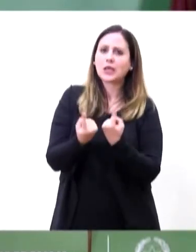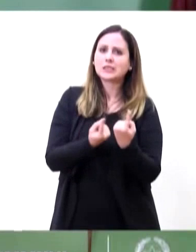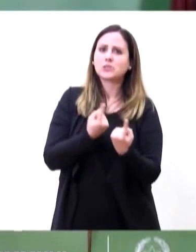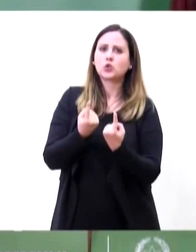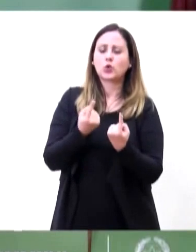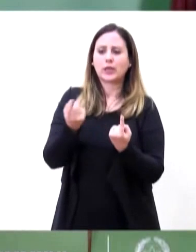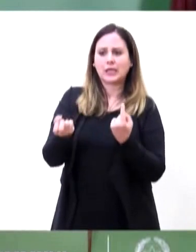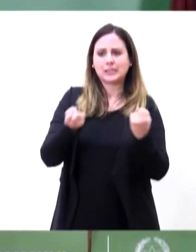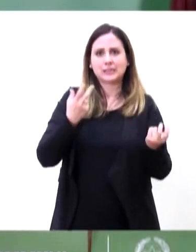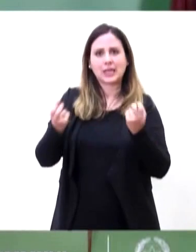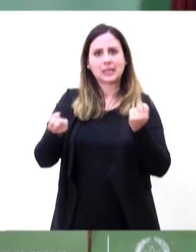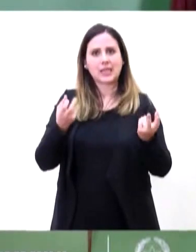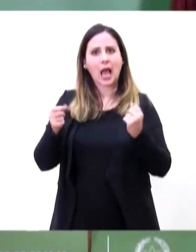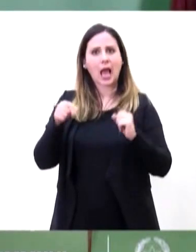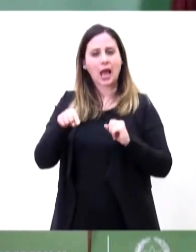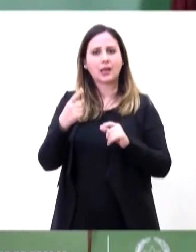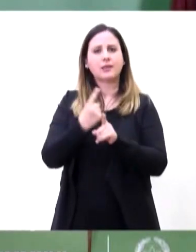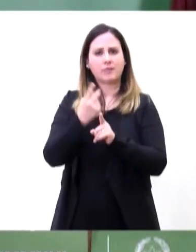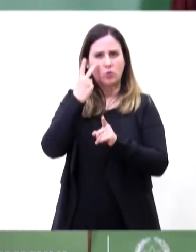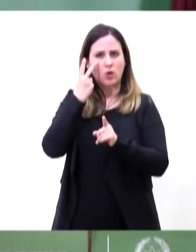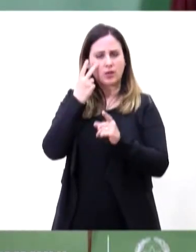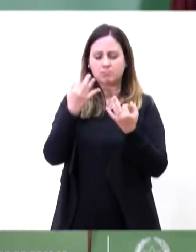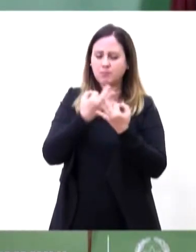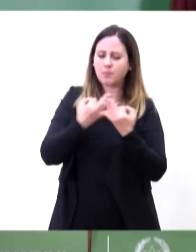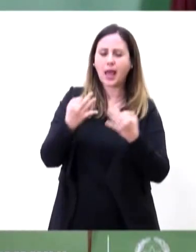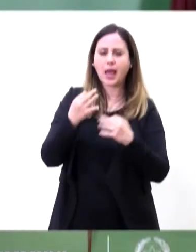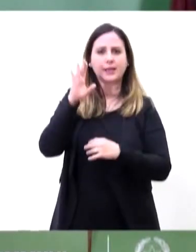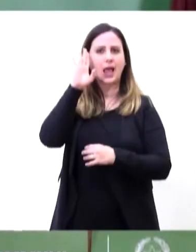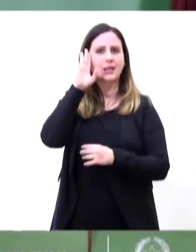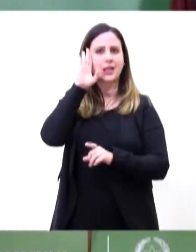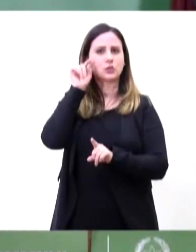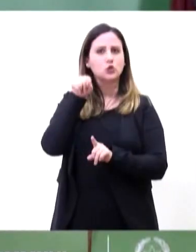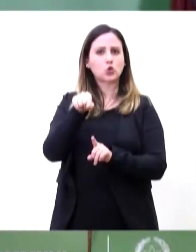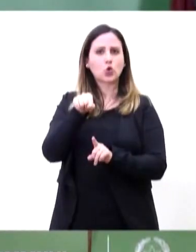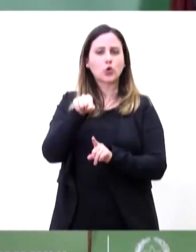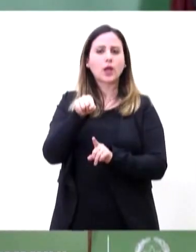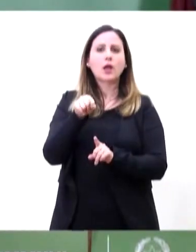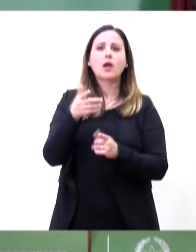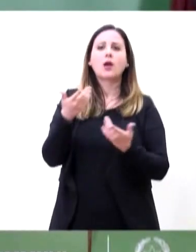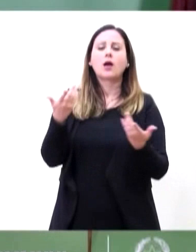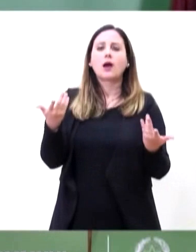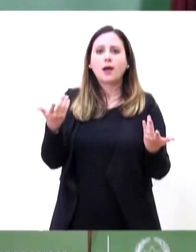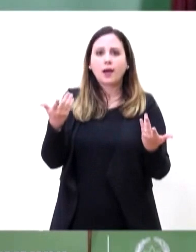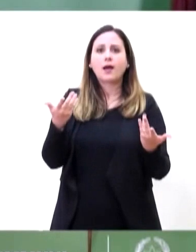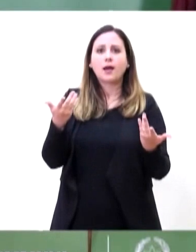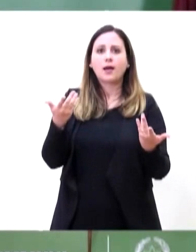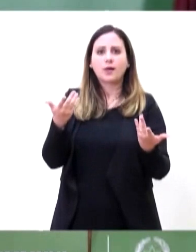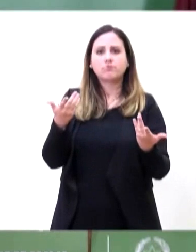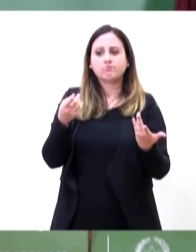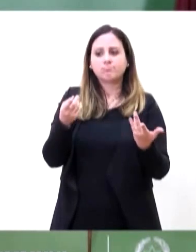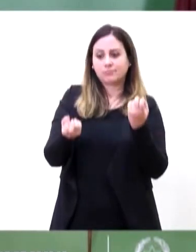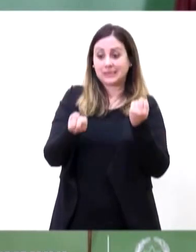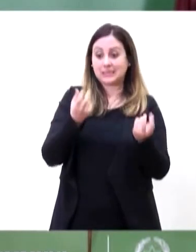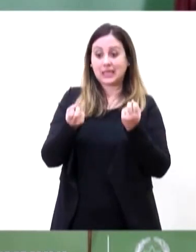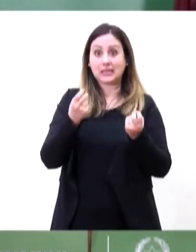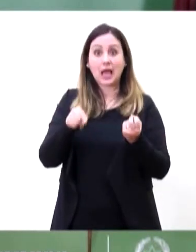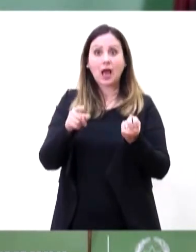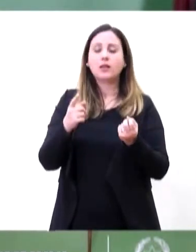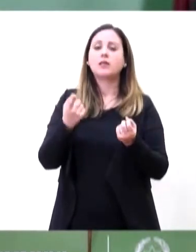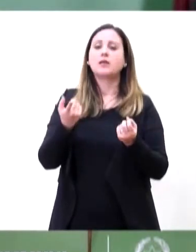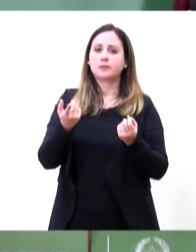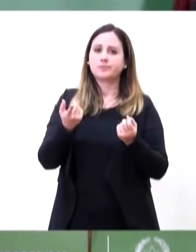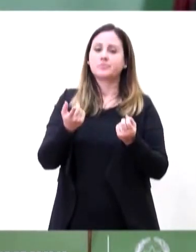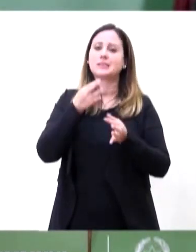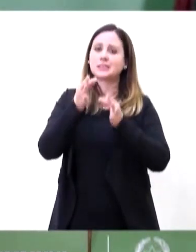ovviamente devono essere guardati molto con grande attenzione e consigliano grande, grande precauzione e